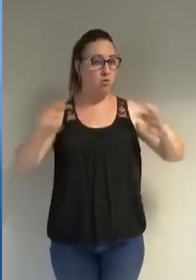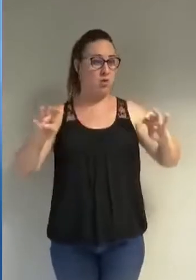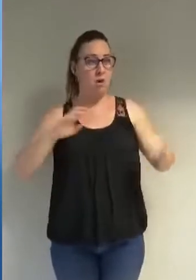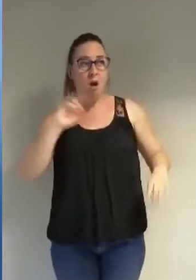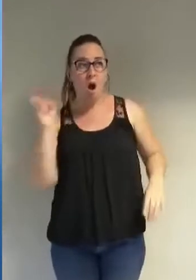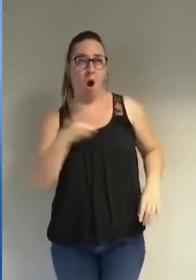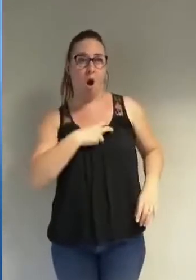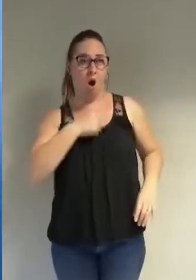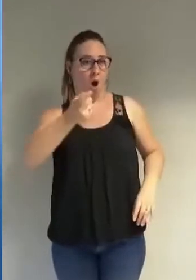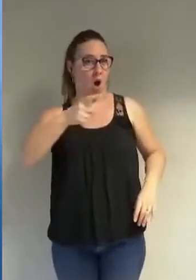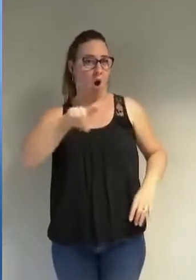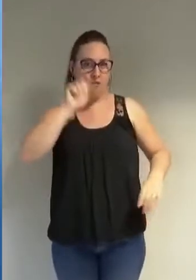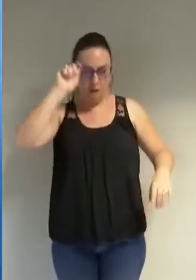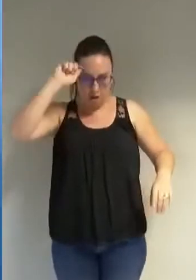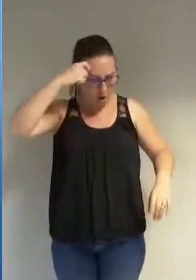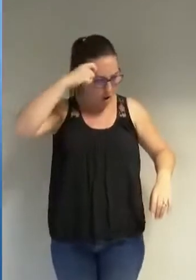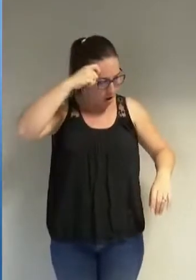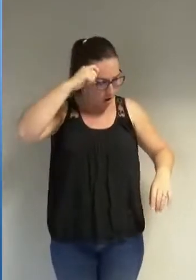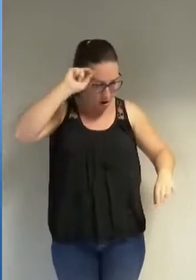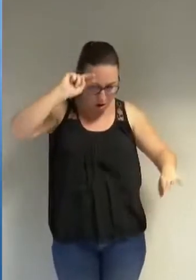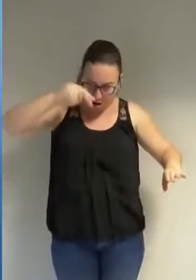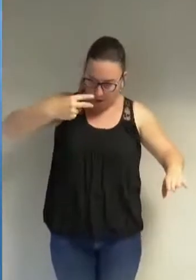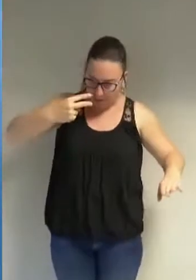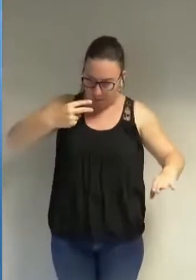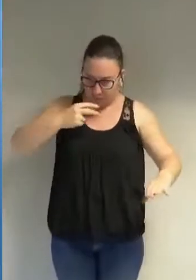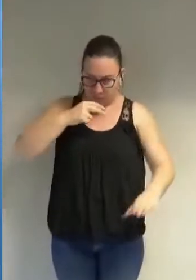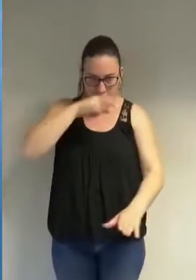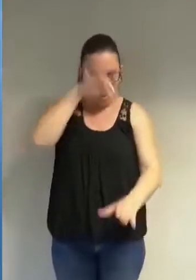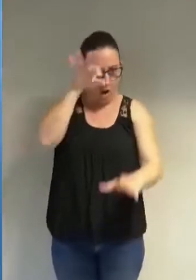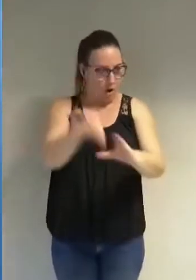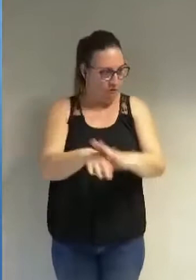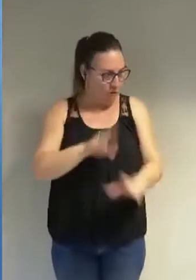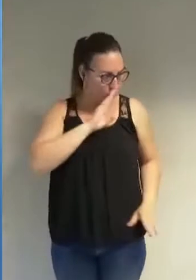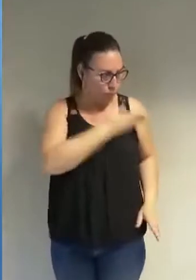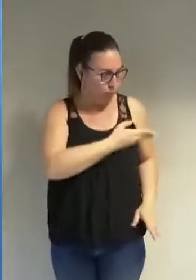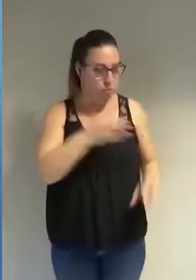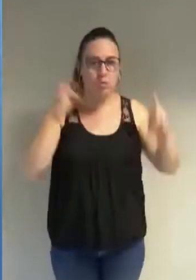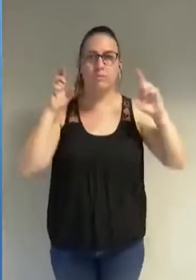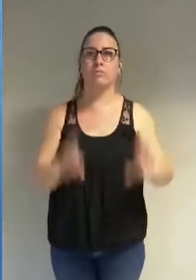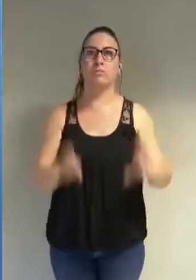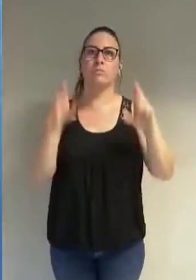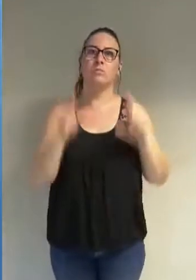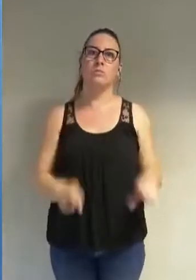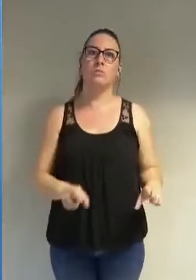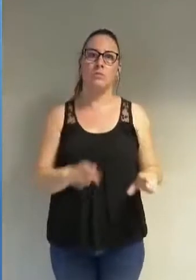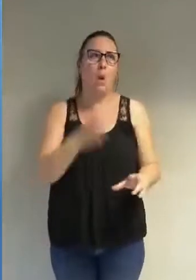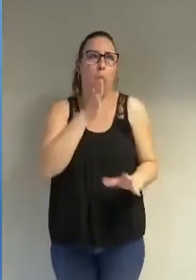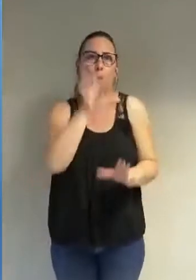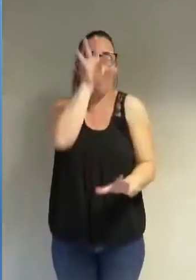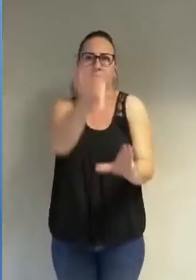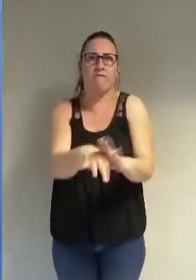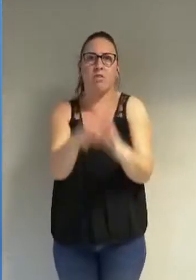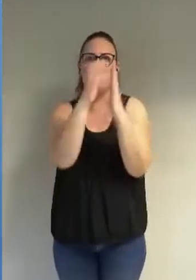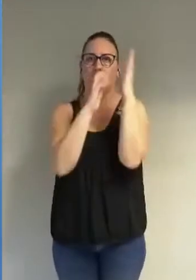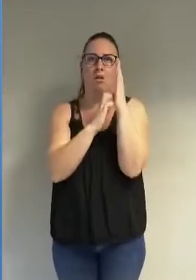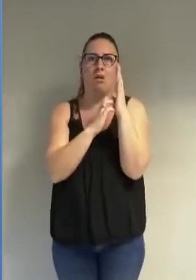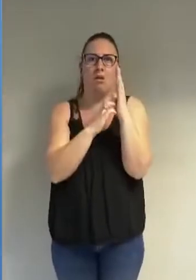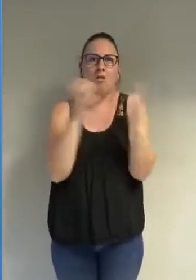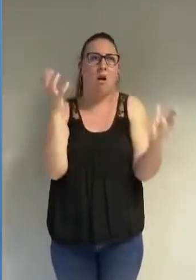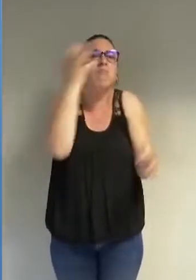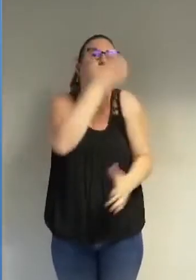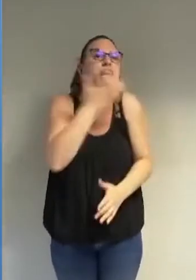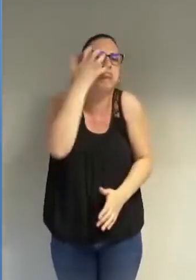ouvrir les yeux réagir et ne pas voter ce texte qui est lamentable